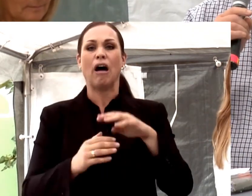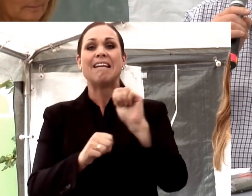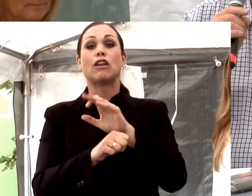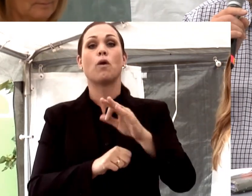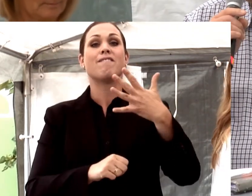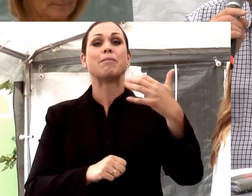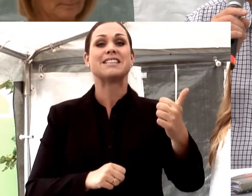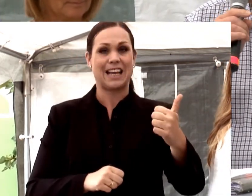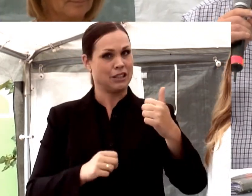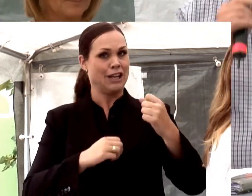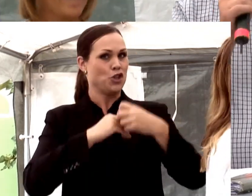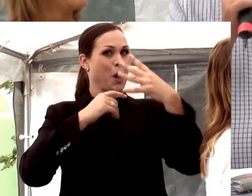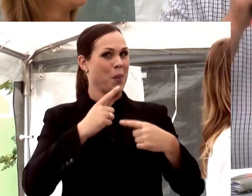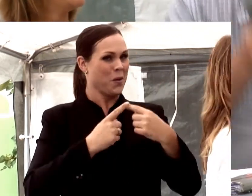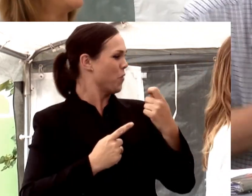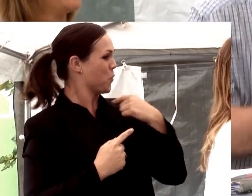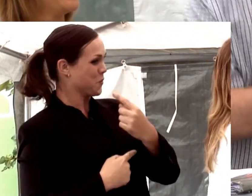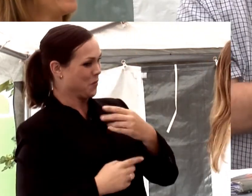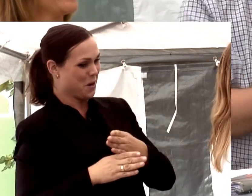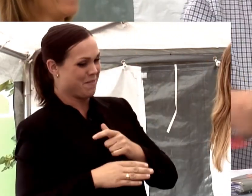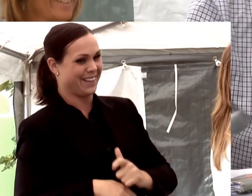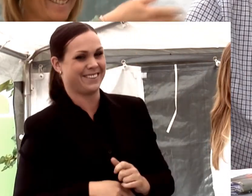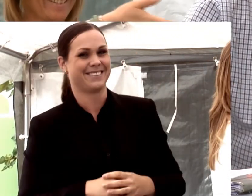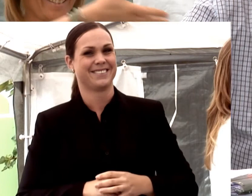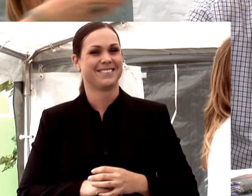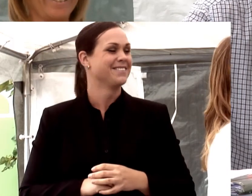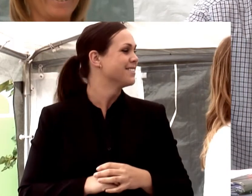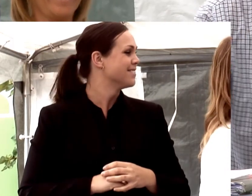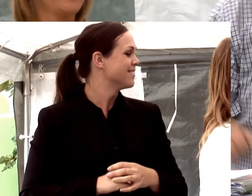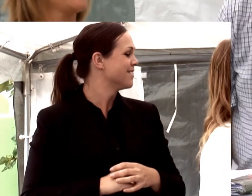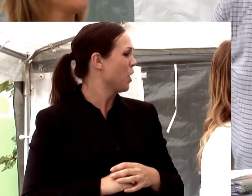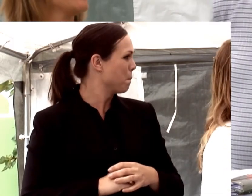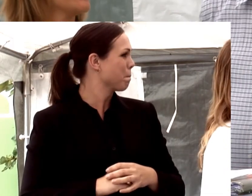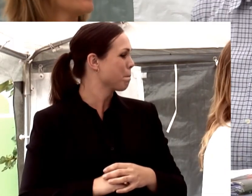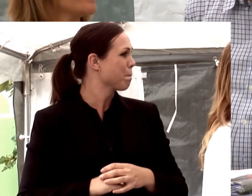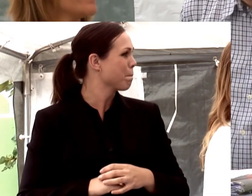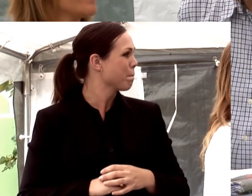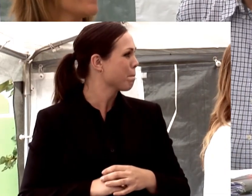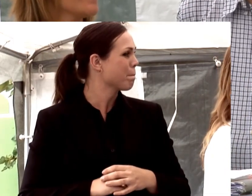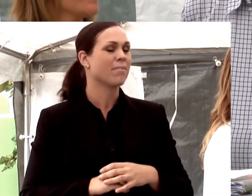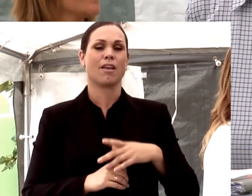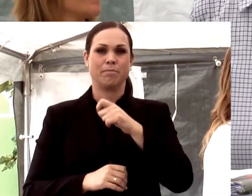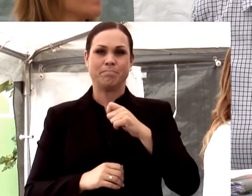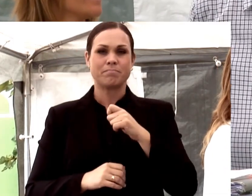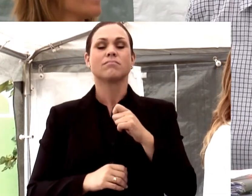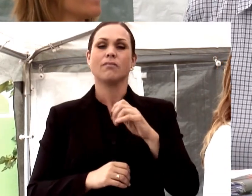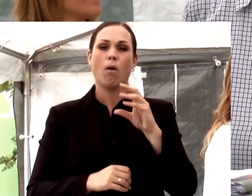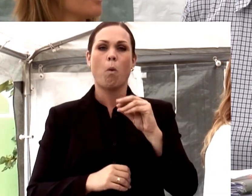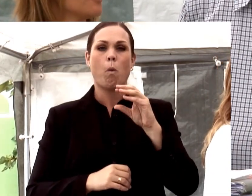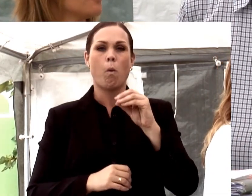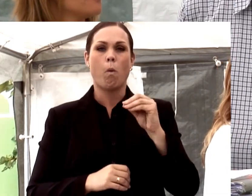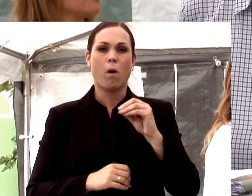1956, det är julende året var det någon som sa. Behåll den här så finns det mikrofoner framöver. Jag en egen mikrofoner. Åsa Lind heter jag.